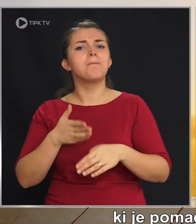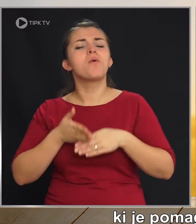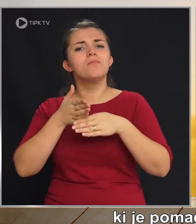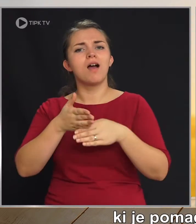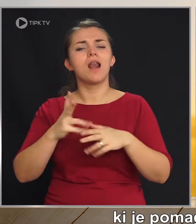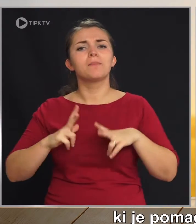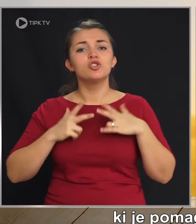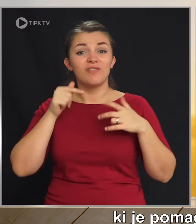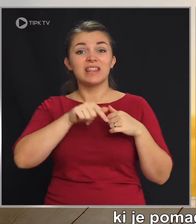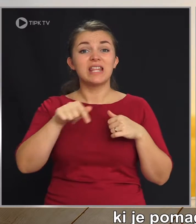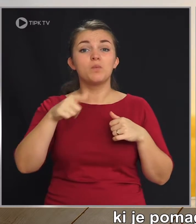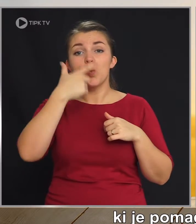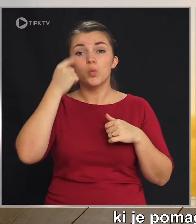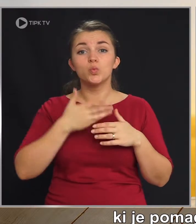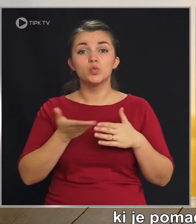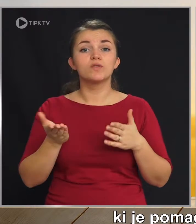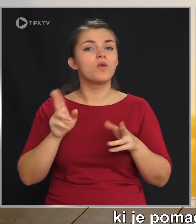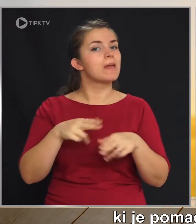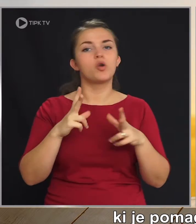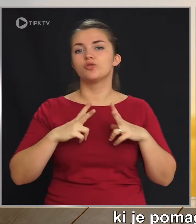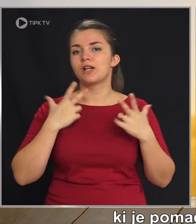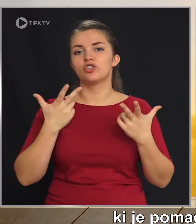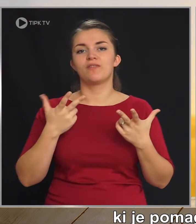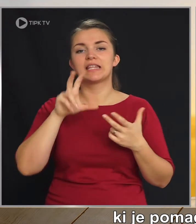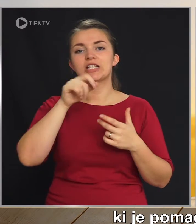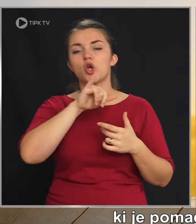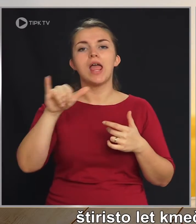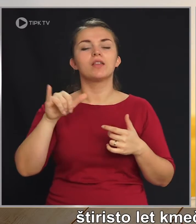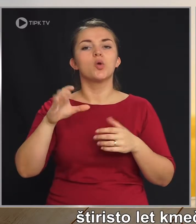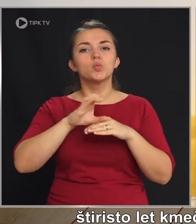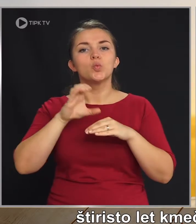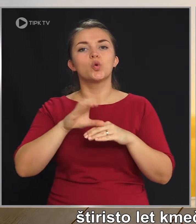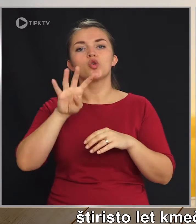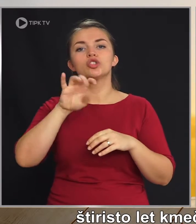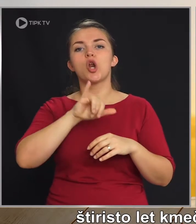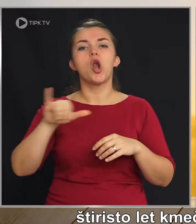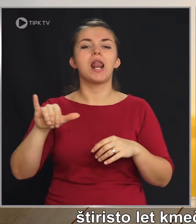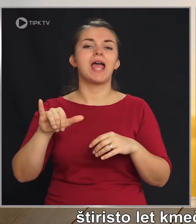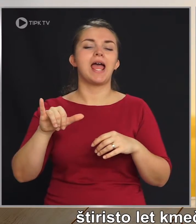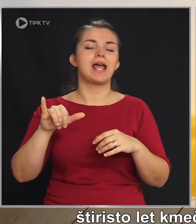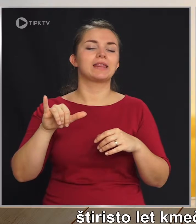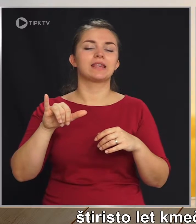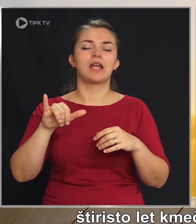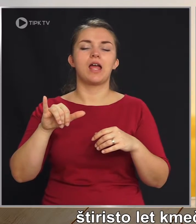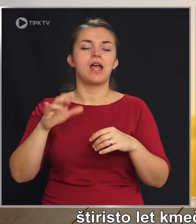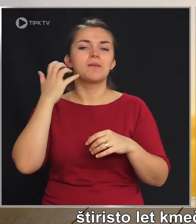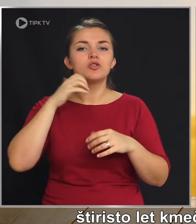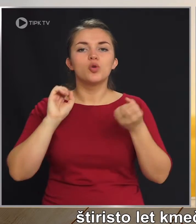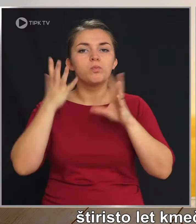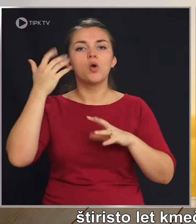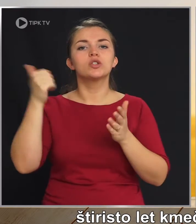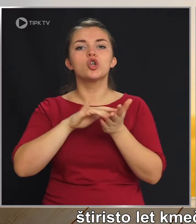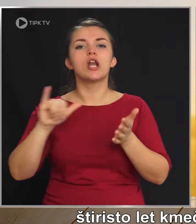pomagala preživeti temu ljudstvu. Ne moreš preživeti 300 let turkov, 400 let kmečkih puntov, 1000 let kračanstva,